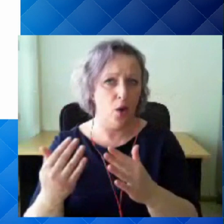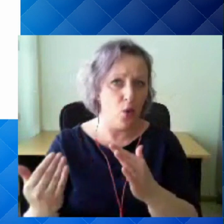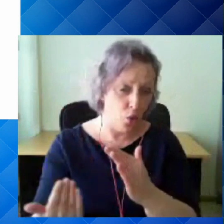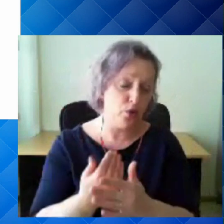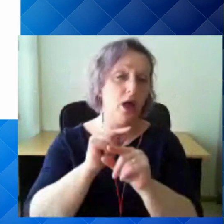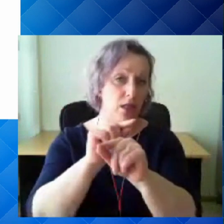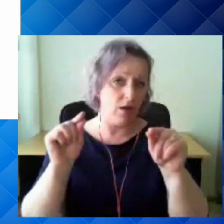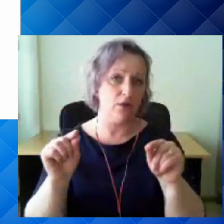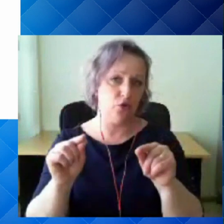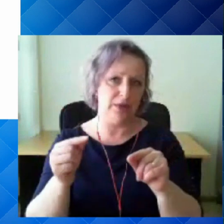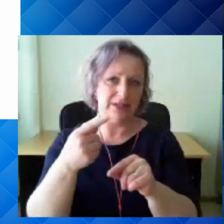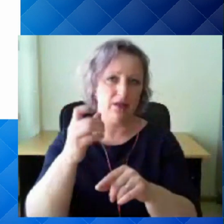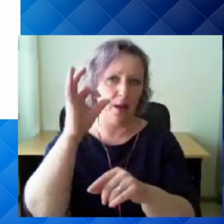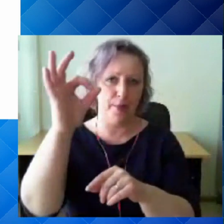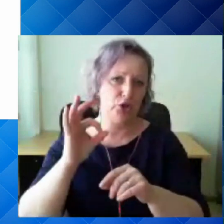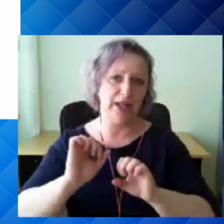nakatumist.